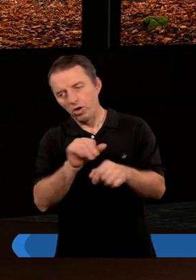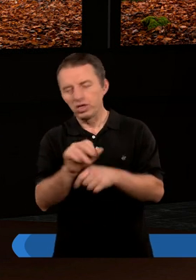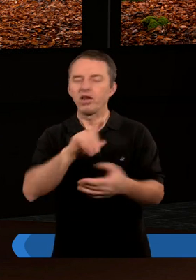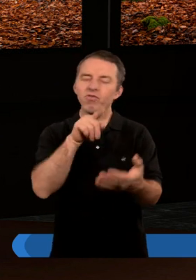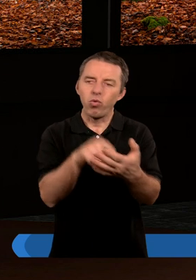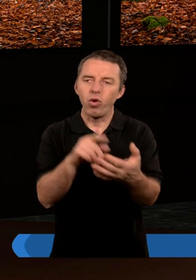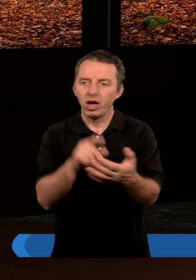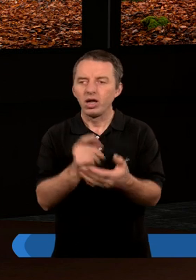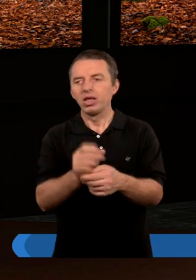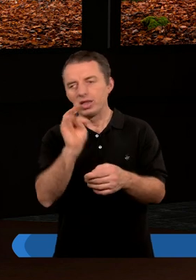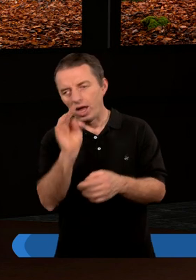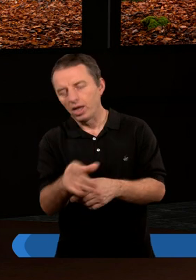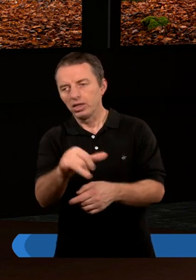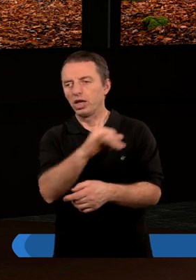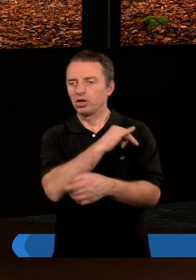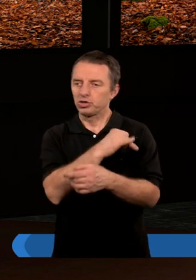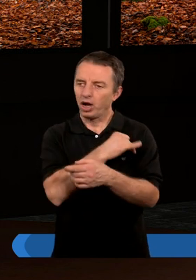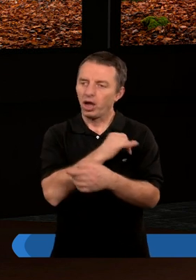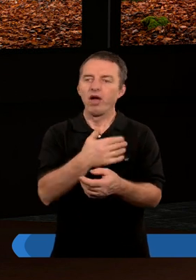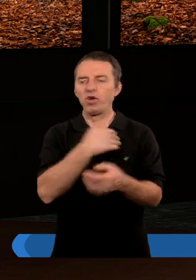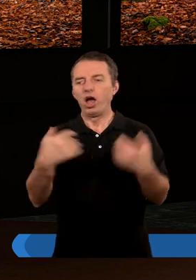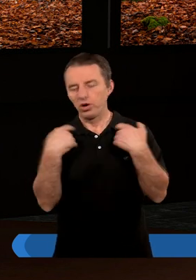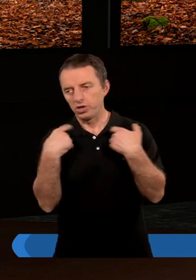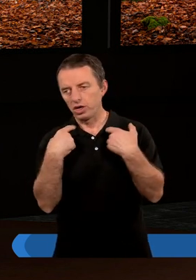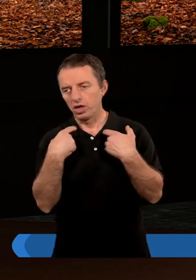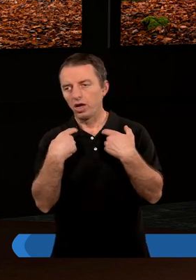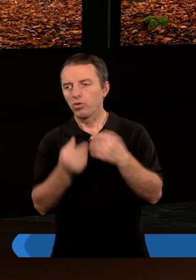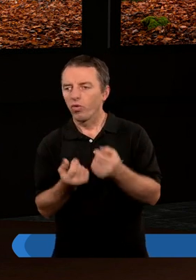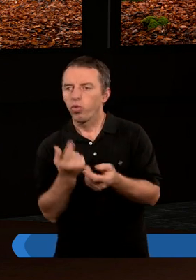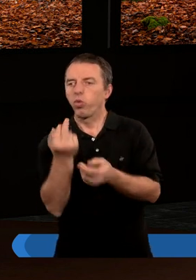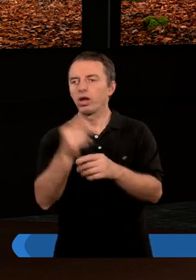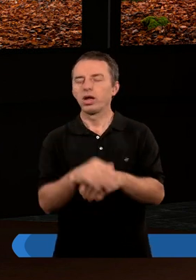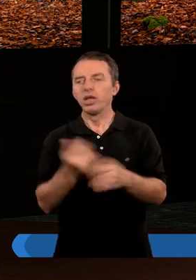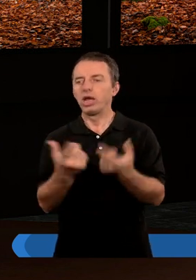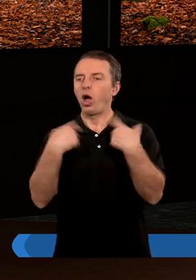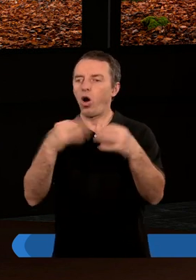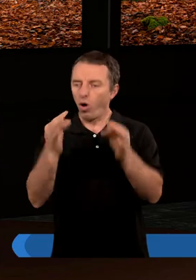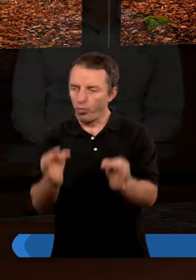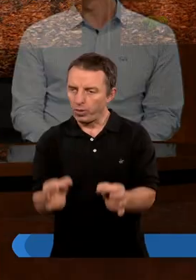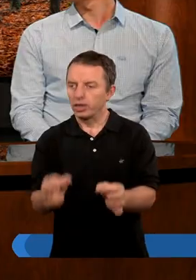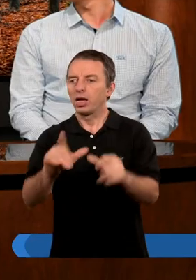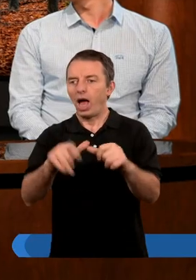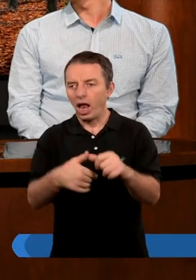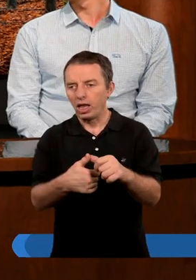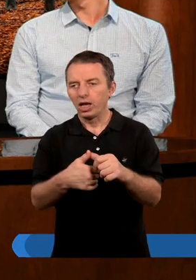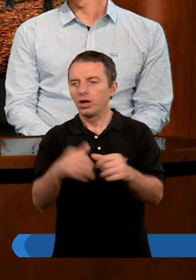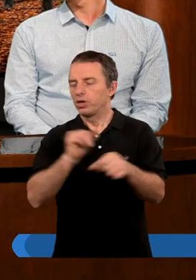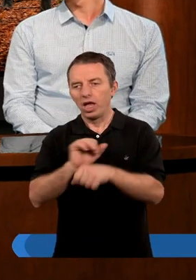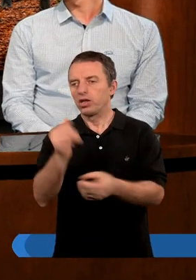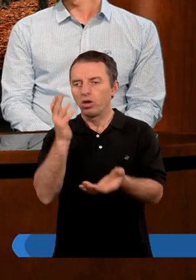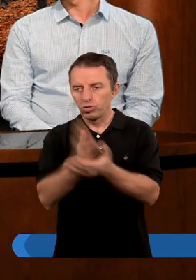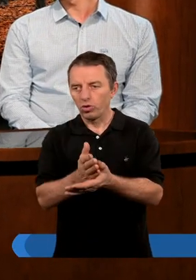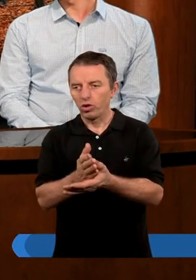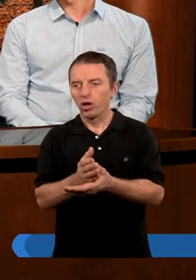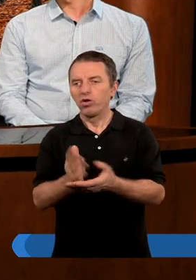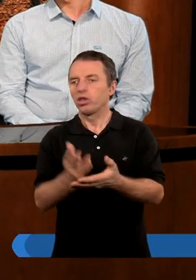to jest właśnie coś takiego, że ten grzech w naszym życiu pojawi się czasami, jest obecny, no ale nie jesteśmy